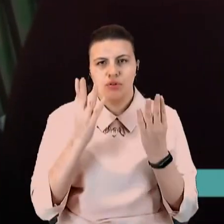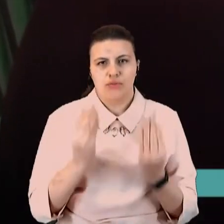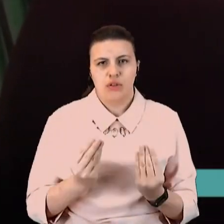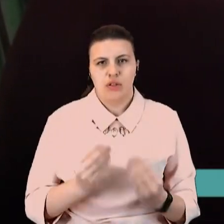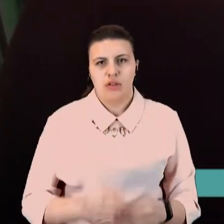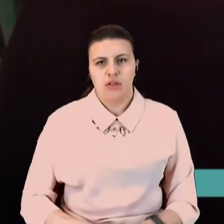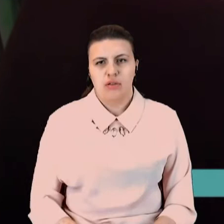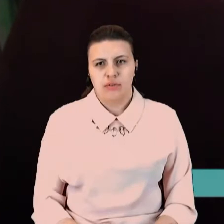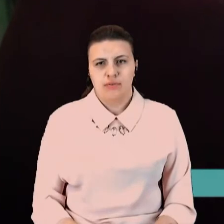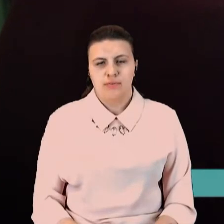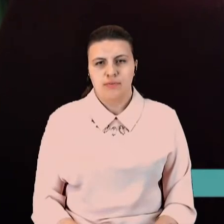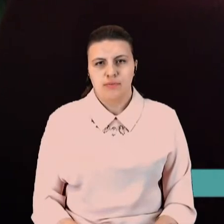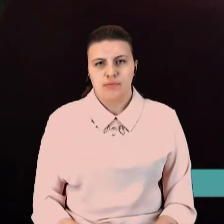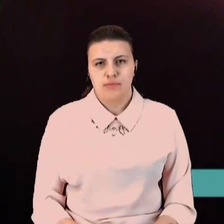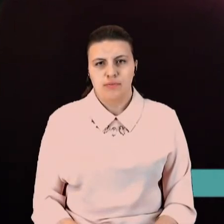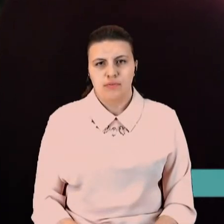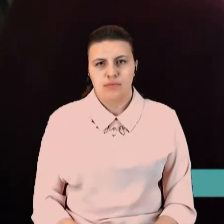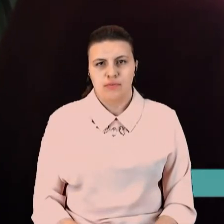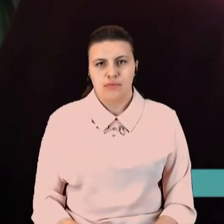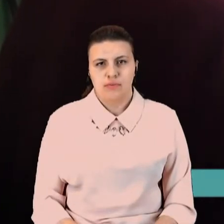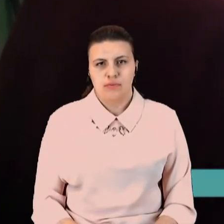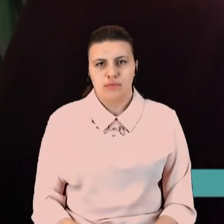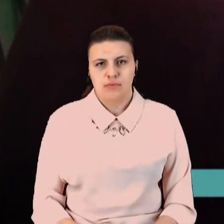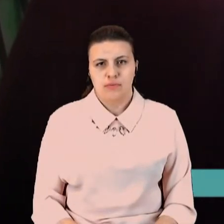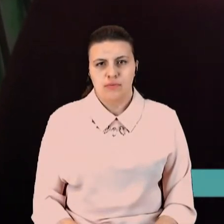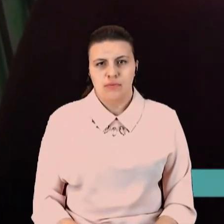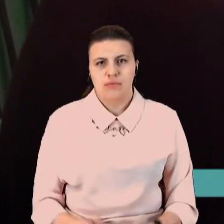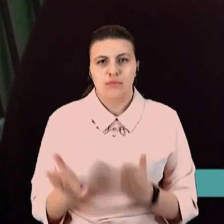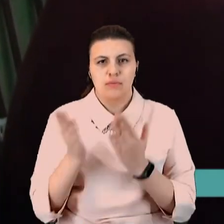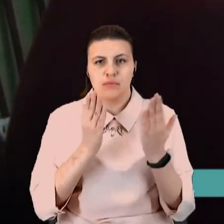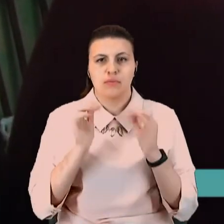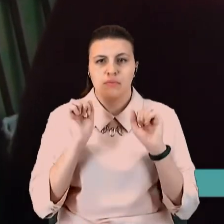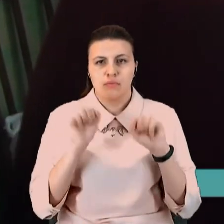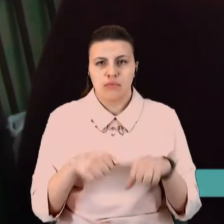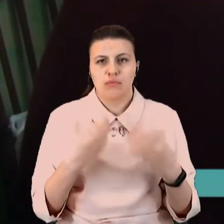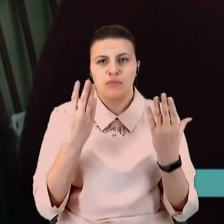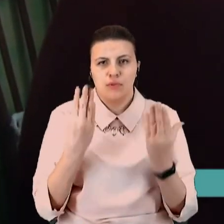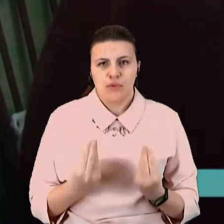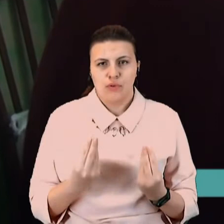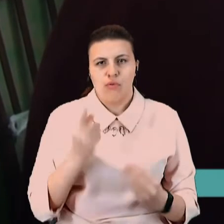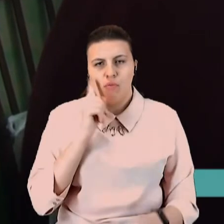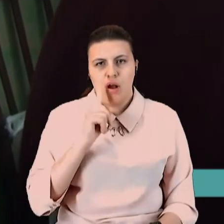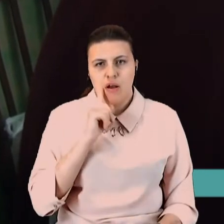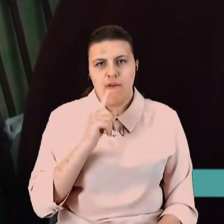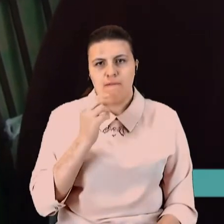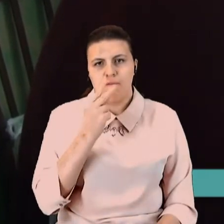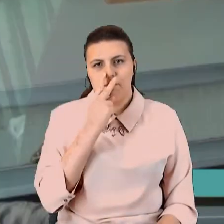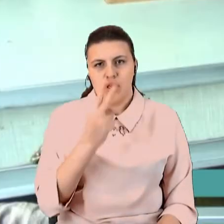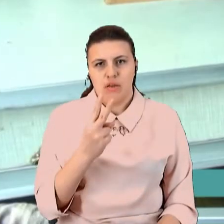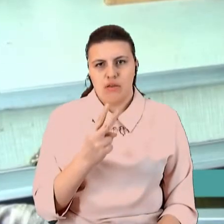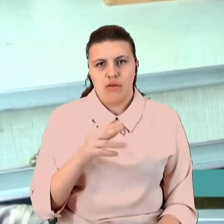шоті години я ще читаю. І червіно. А потім все.